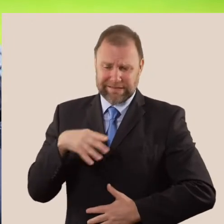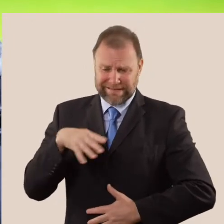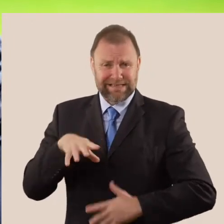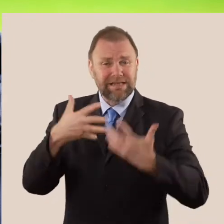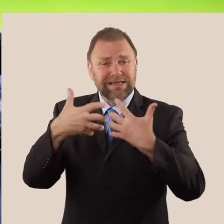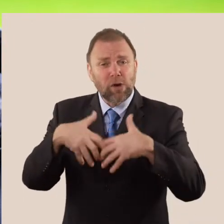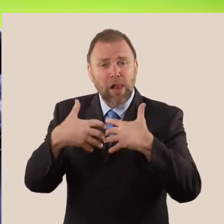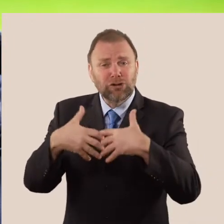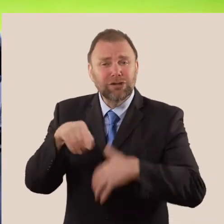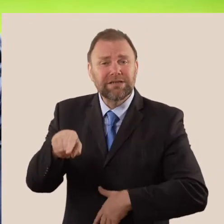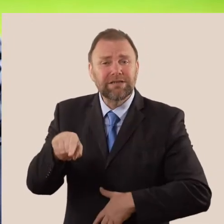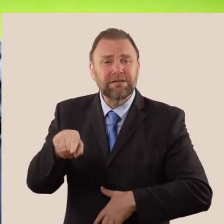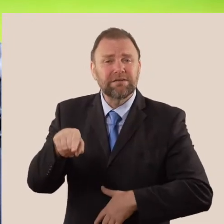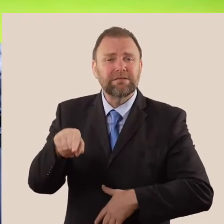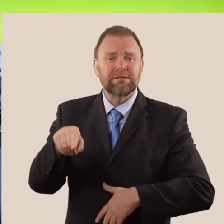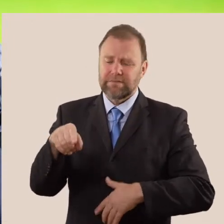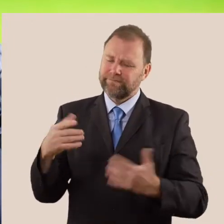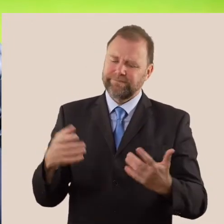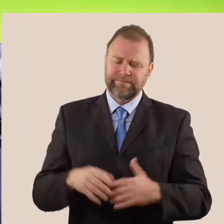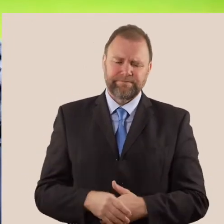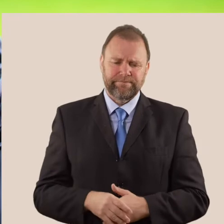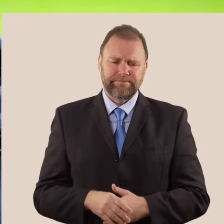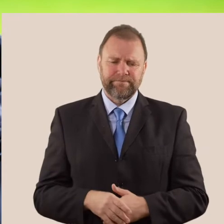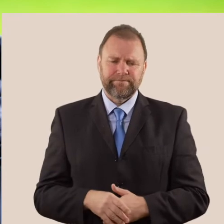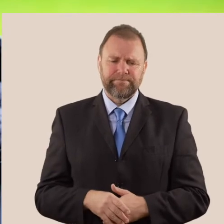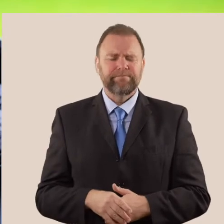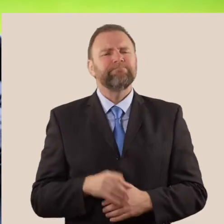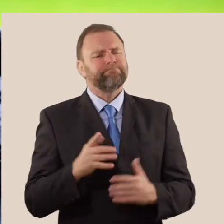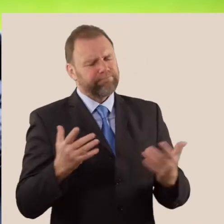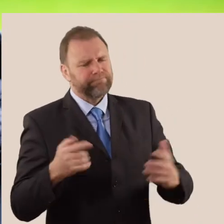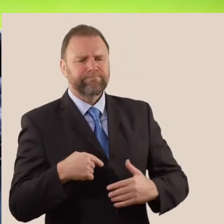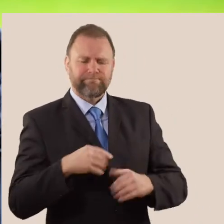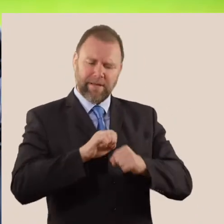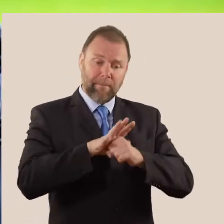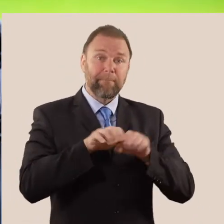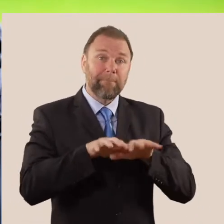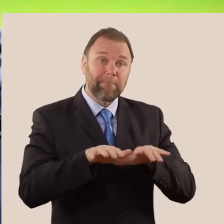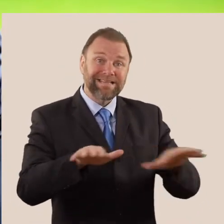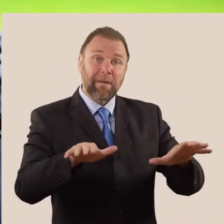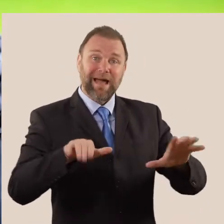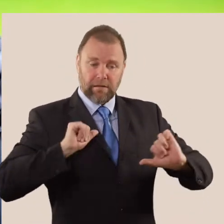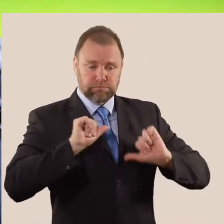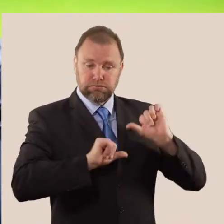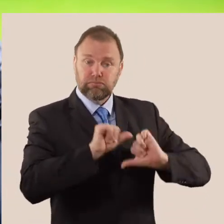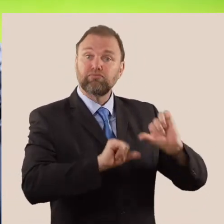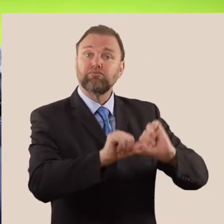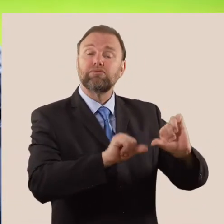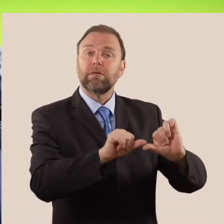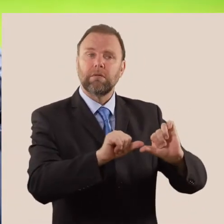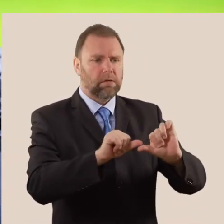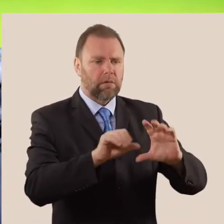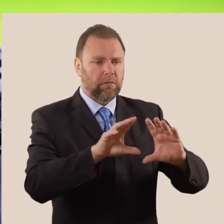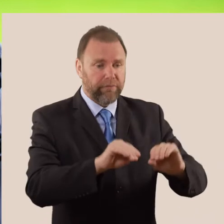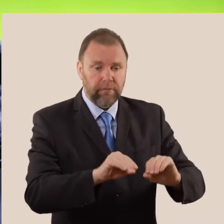yn arbennig ar hyn o bryd a'r gaeledd technoleg yn ei cartrefi nhw. Yn amlwg ar ôl i'r